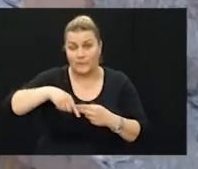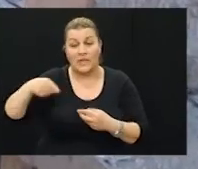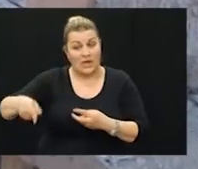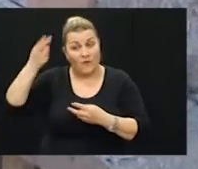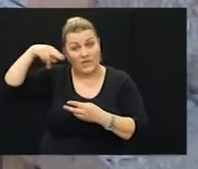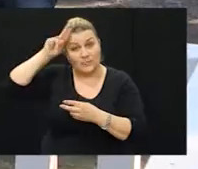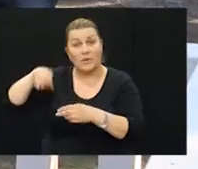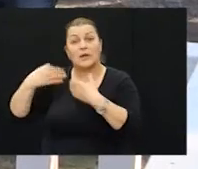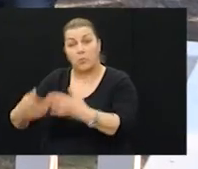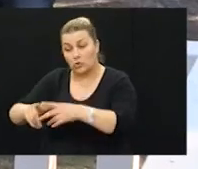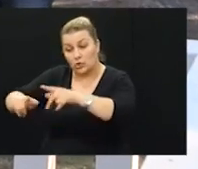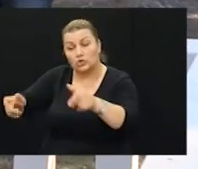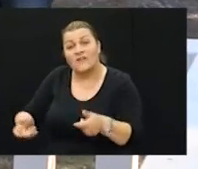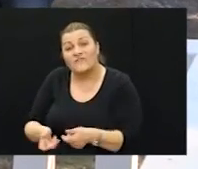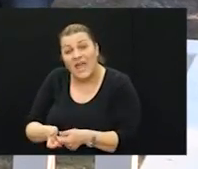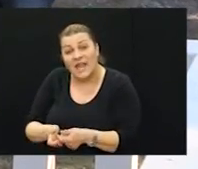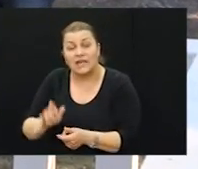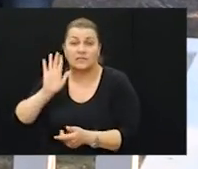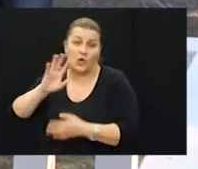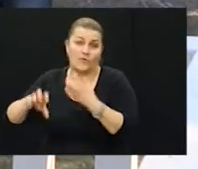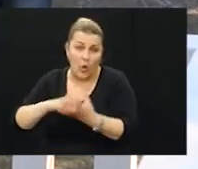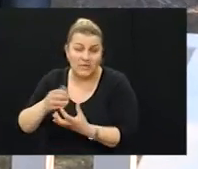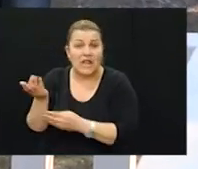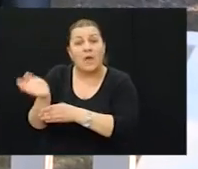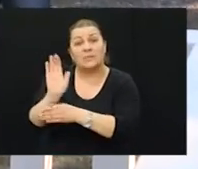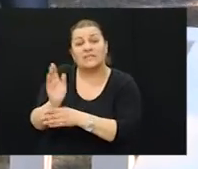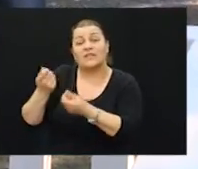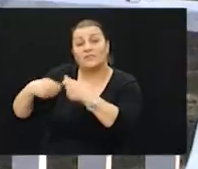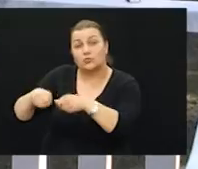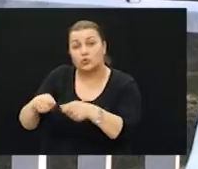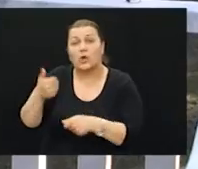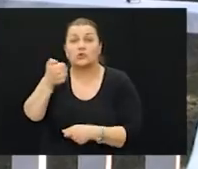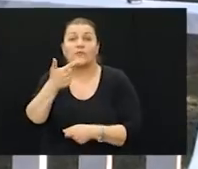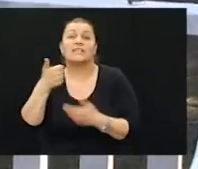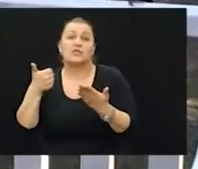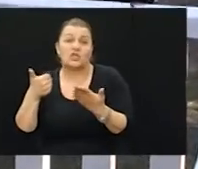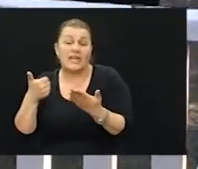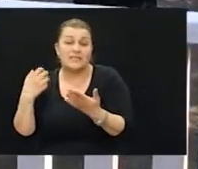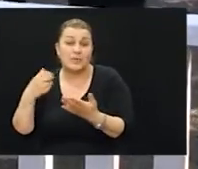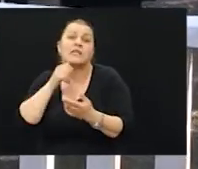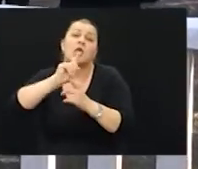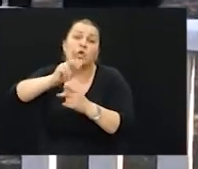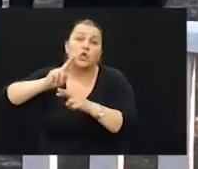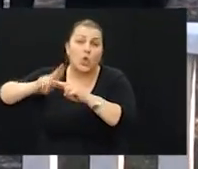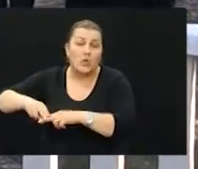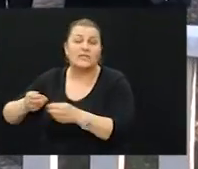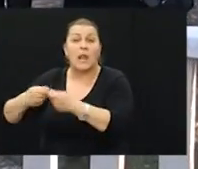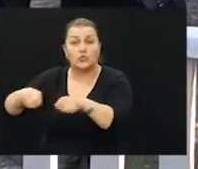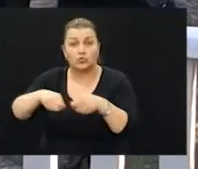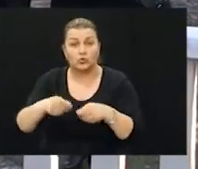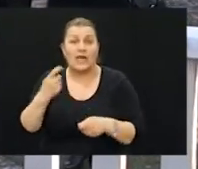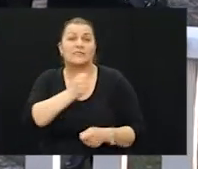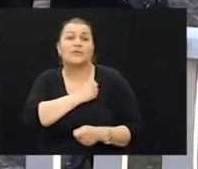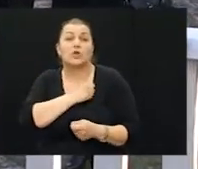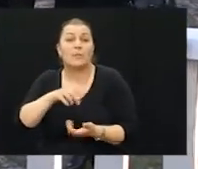anti-buljana vijence su položili članovi njegove obitelji predstavnici udruge 126. brigade i ostalih udruga proistirkih iz domovinskog rata iz aslanstva